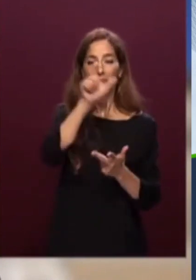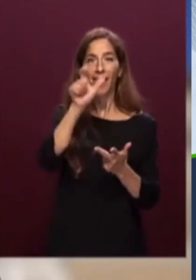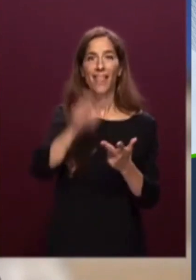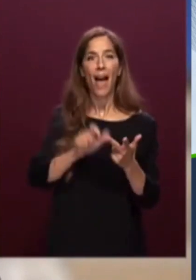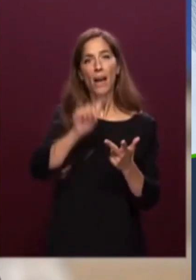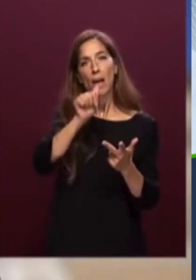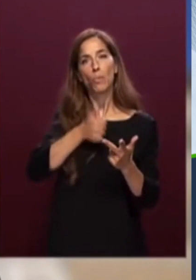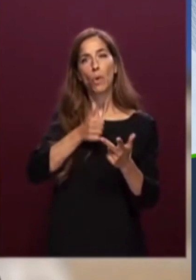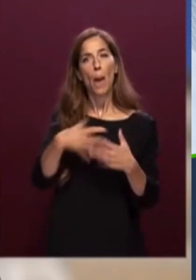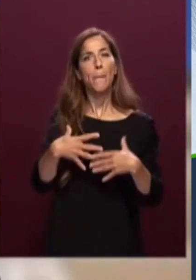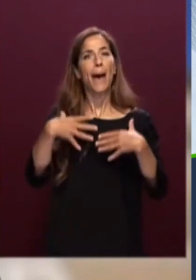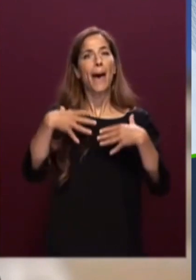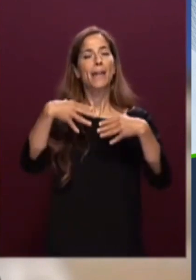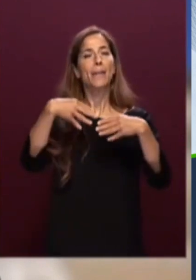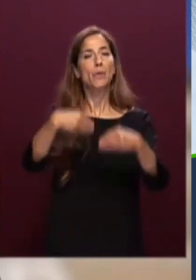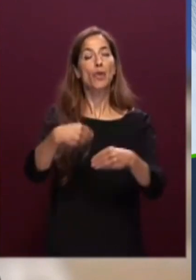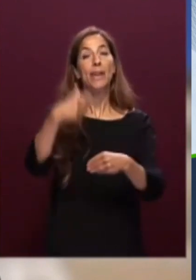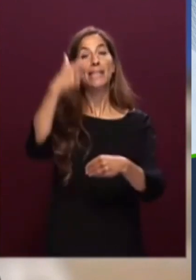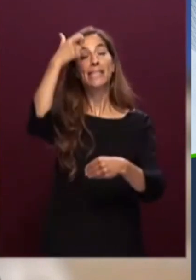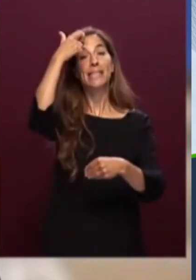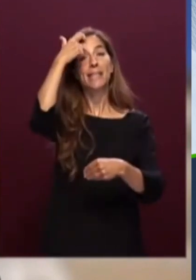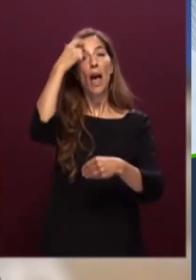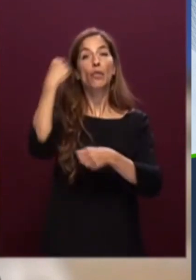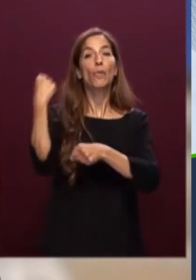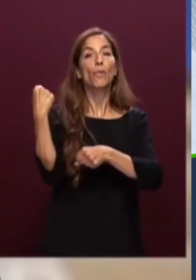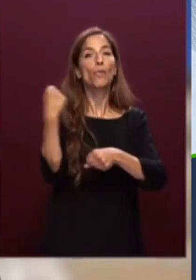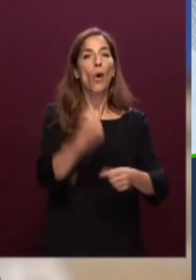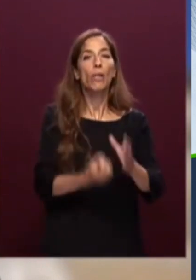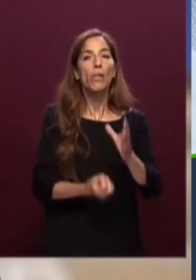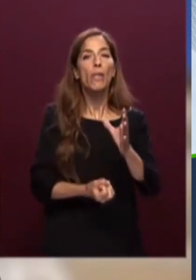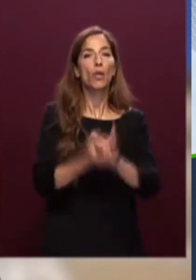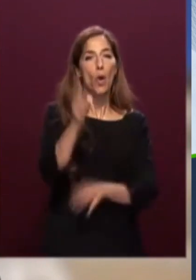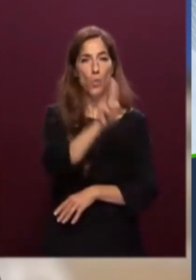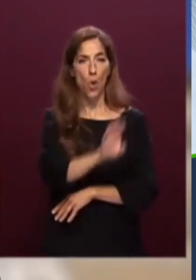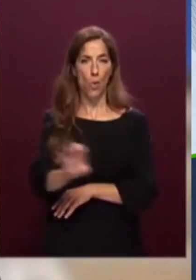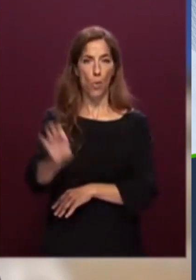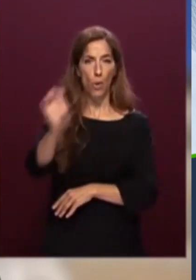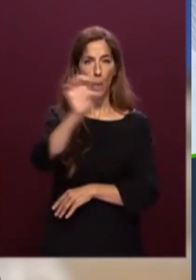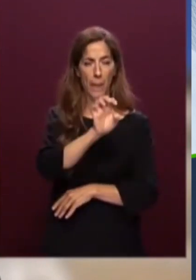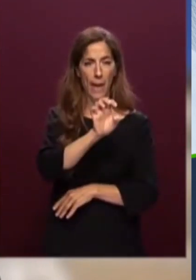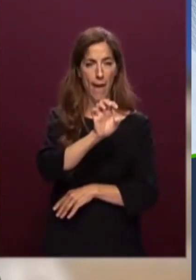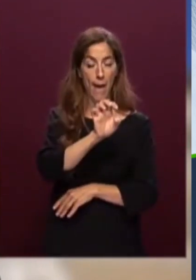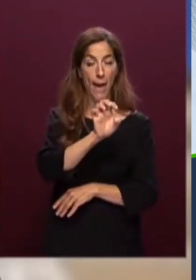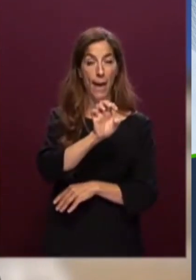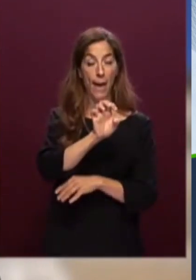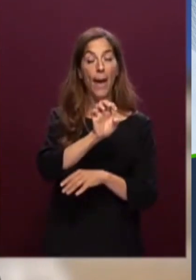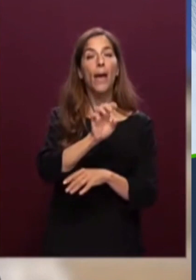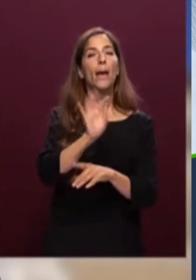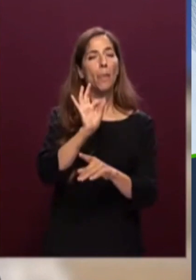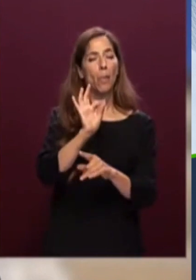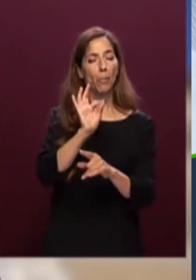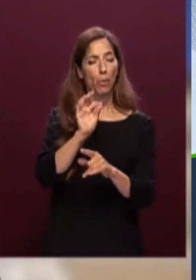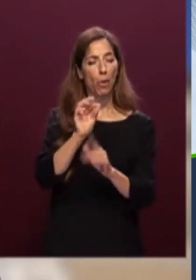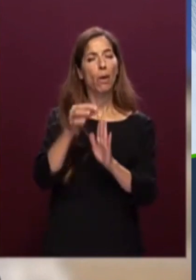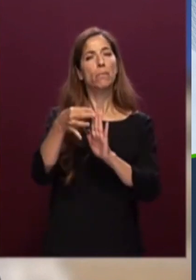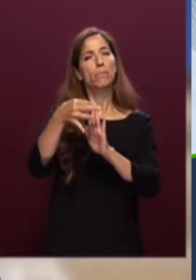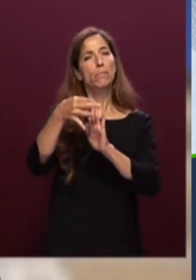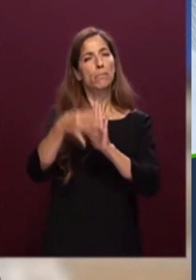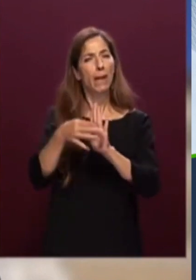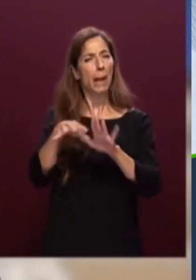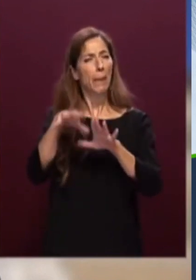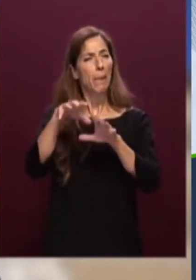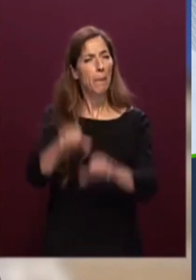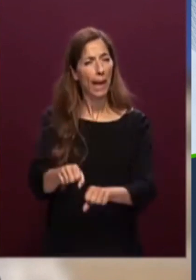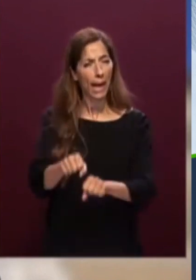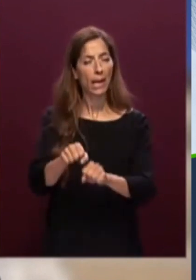quale è stato fondatore all'Unione Europea a cominciare dal rispetto degli impegni assunti con il piano nazionale di